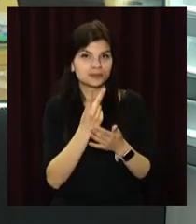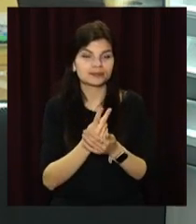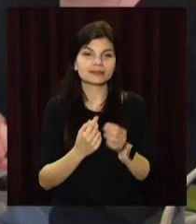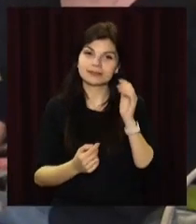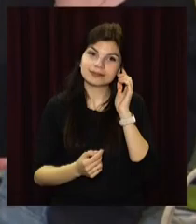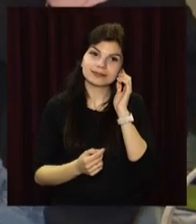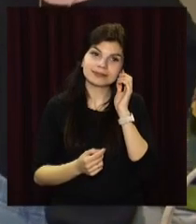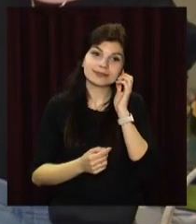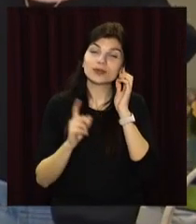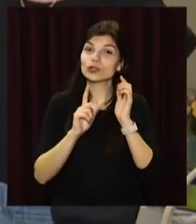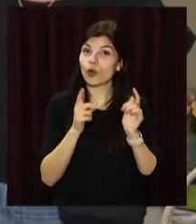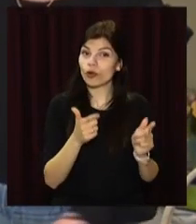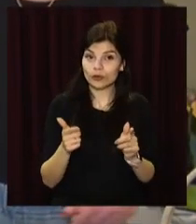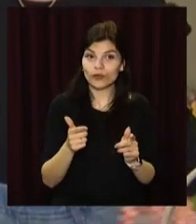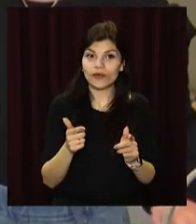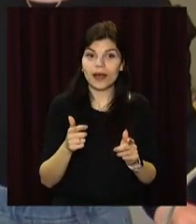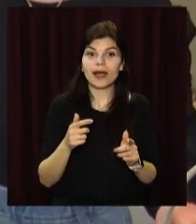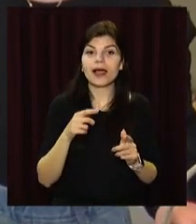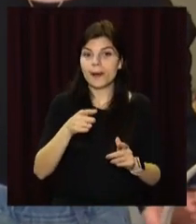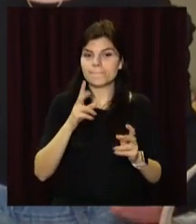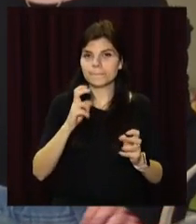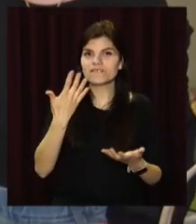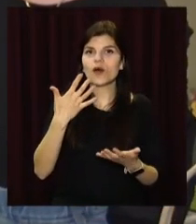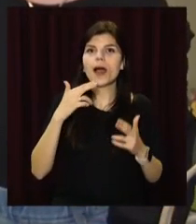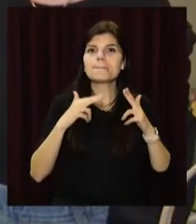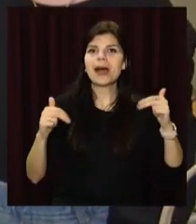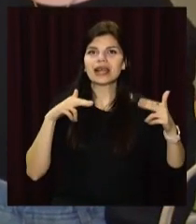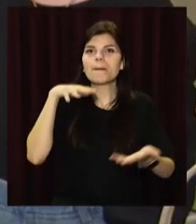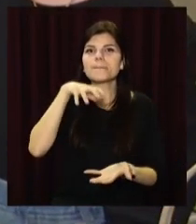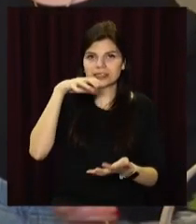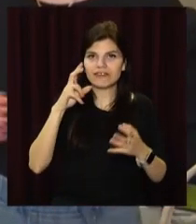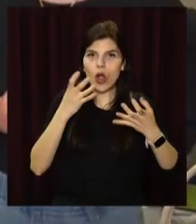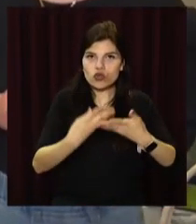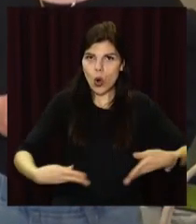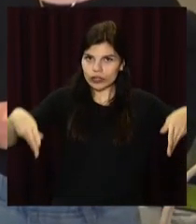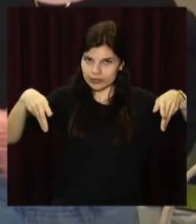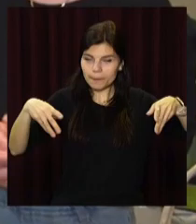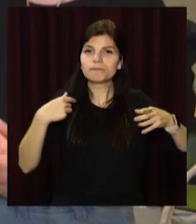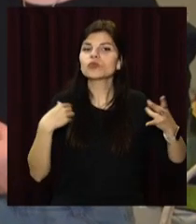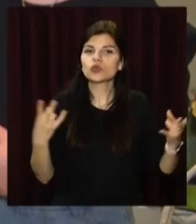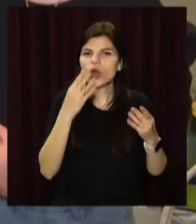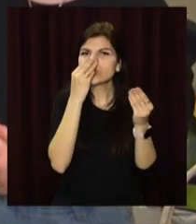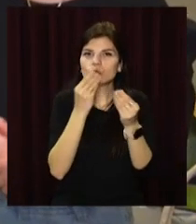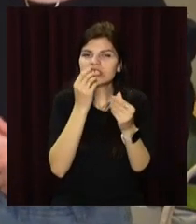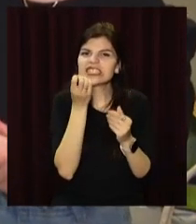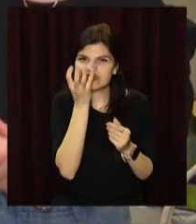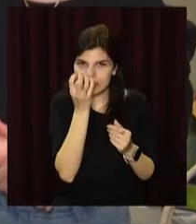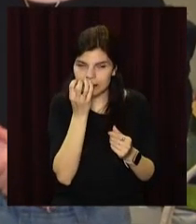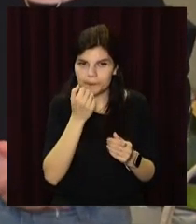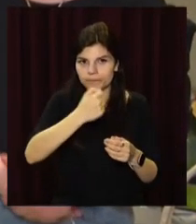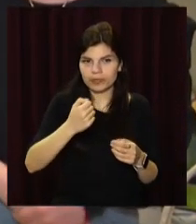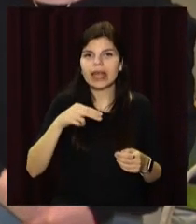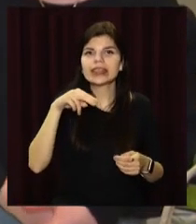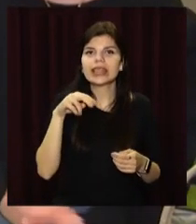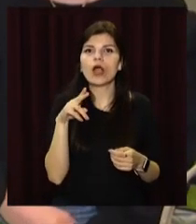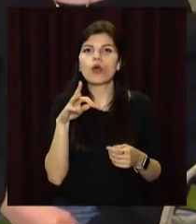Для того, щоб зготувати пасхальні корзинки, які ми зараз будемо робити, нам потрібно іскусственні цвіти, потім